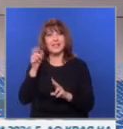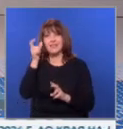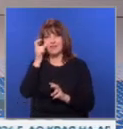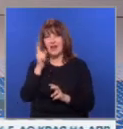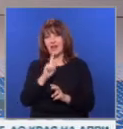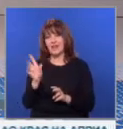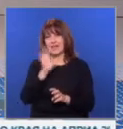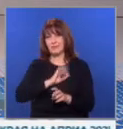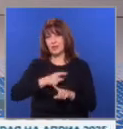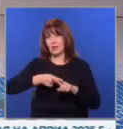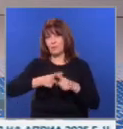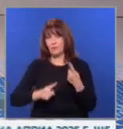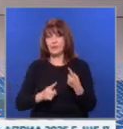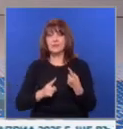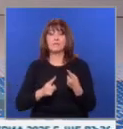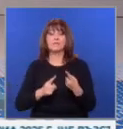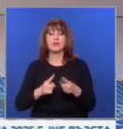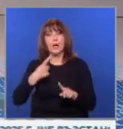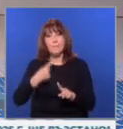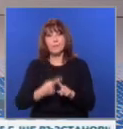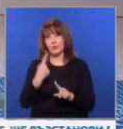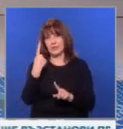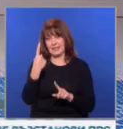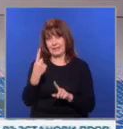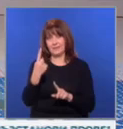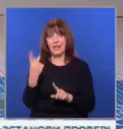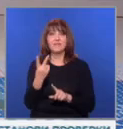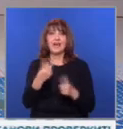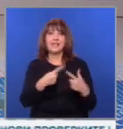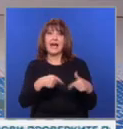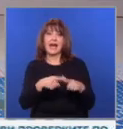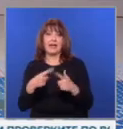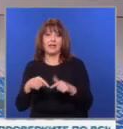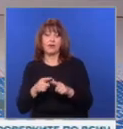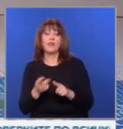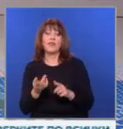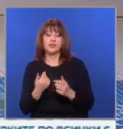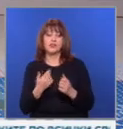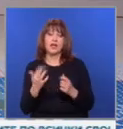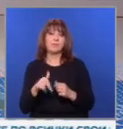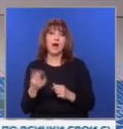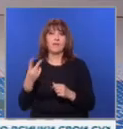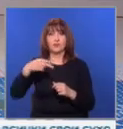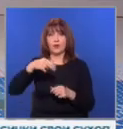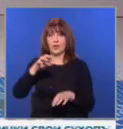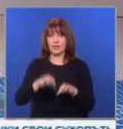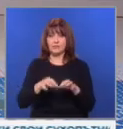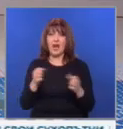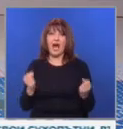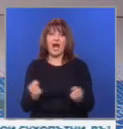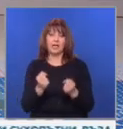можа да спечели половината плюс един от гласовете на избирателите. В двата района предстои балутаж, а активността там беше